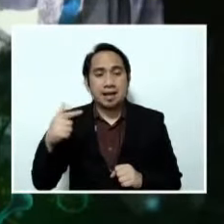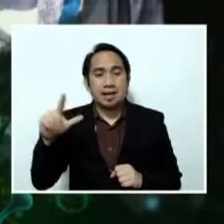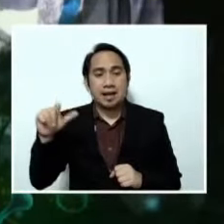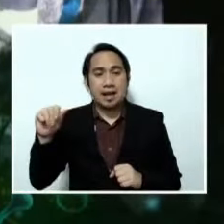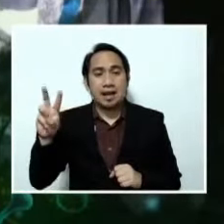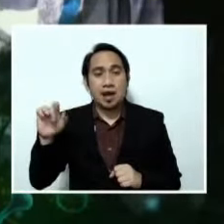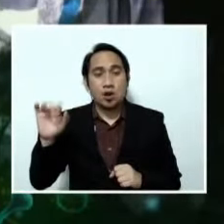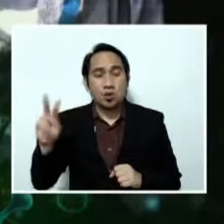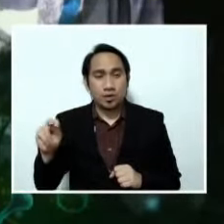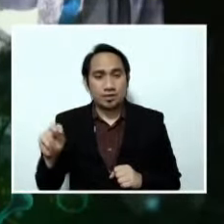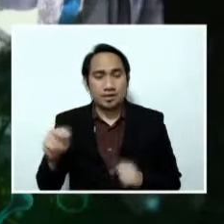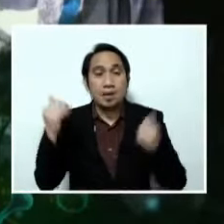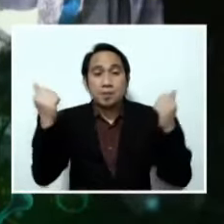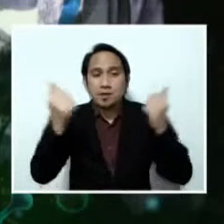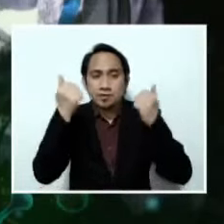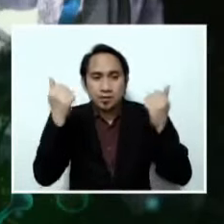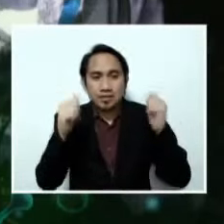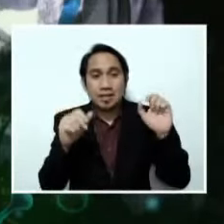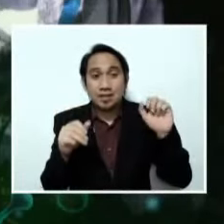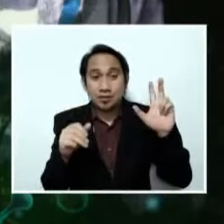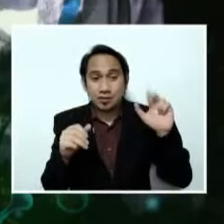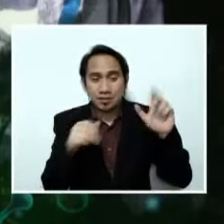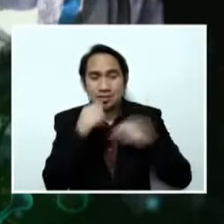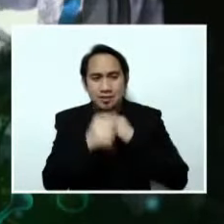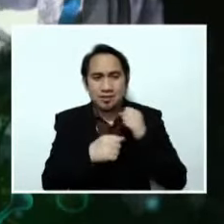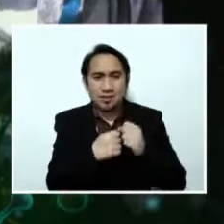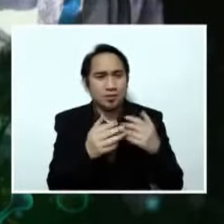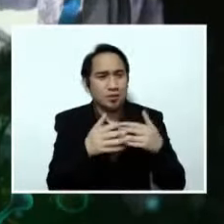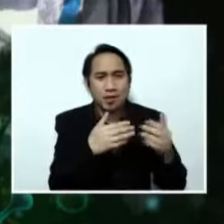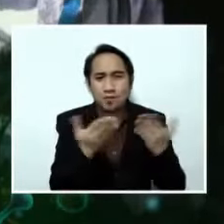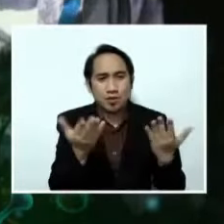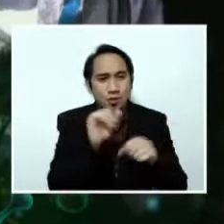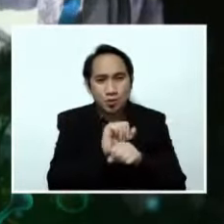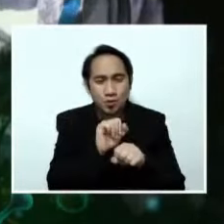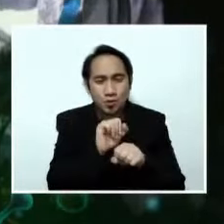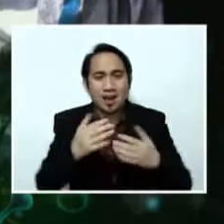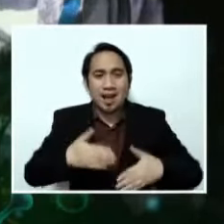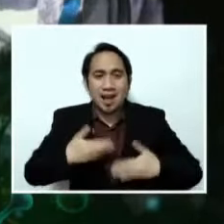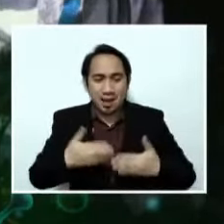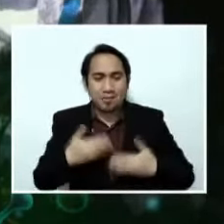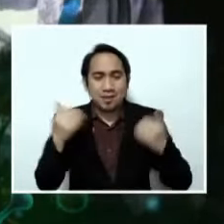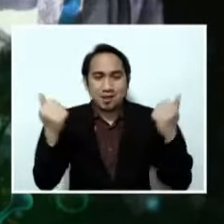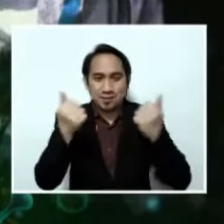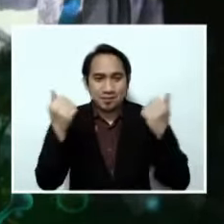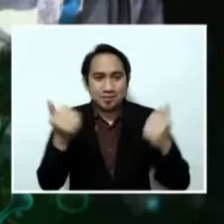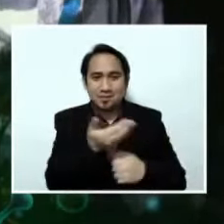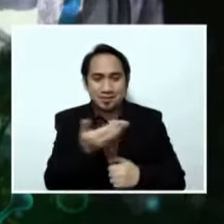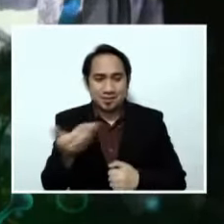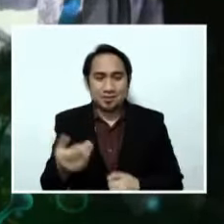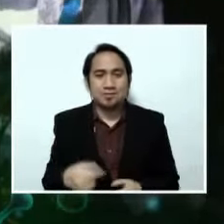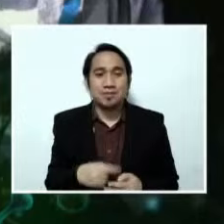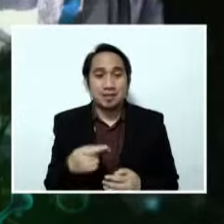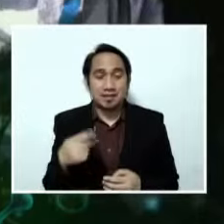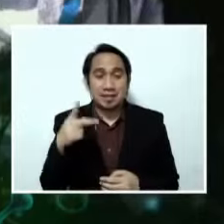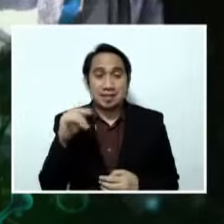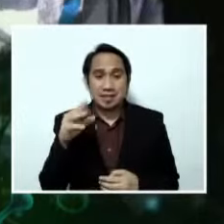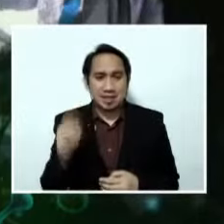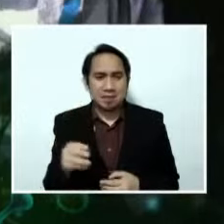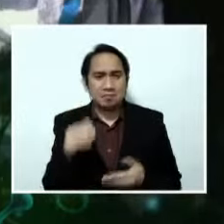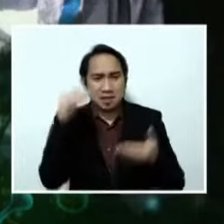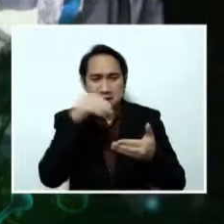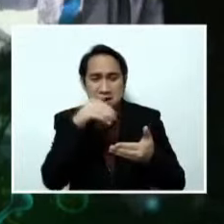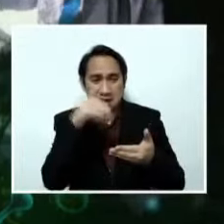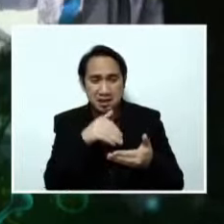13 years na tayo. Kung nasaan man kayo at anuman ang trabaho ang ginagawa ninyo, Happy Anniversary guys. Ito po si Kuya Kim magsasabing mag-aral na maigi